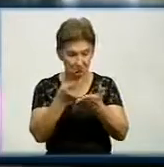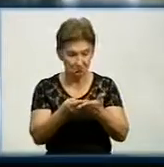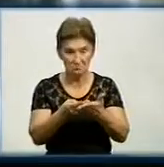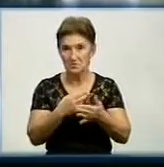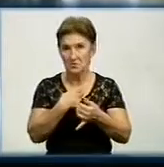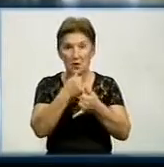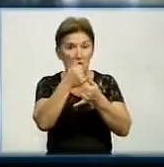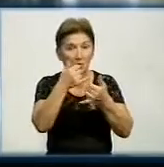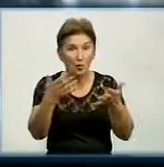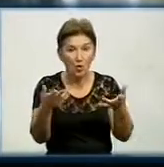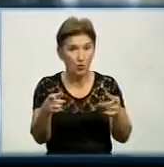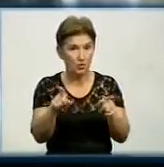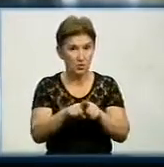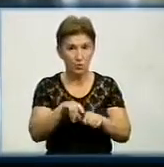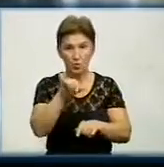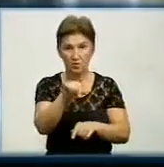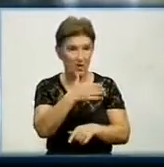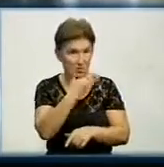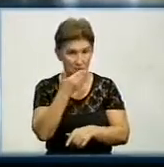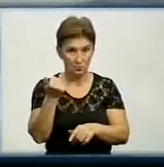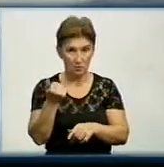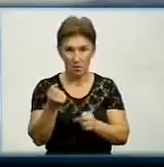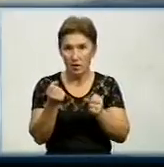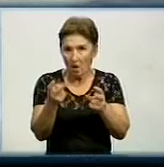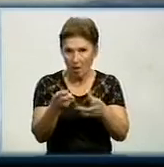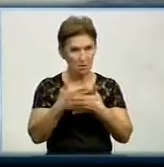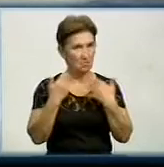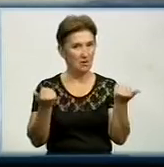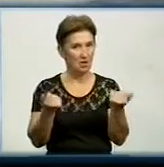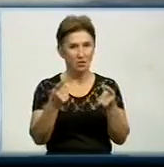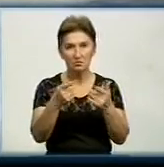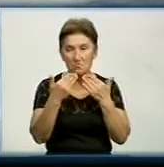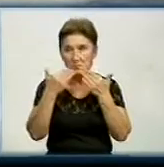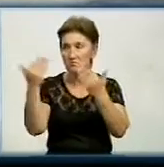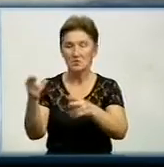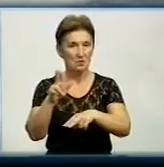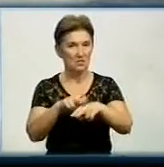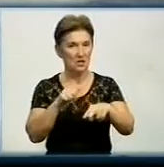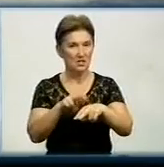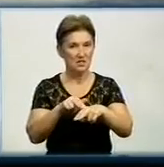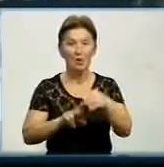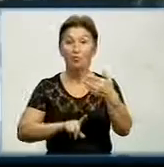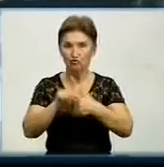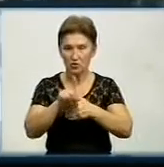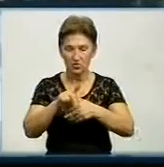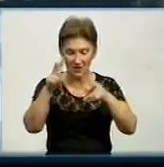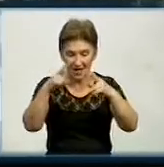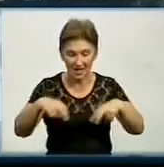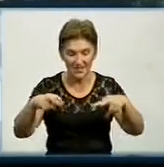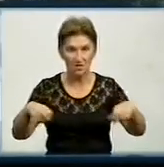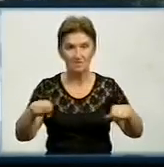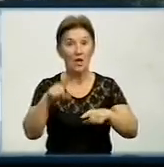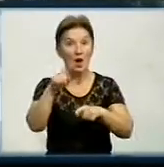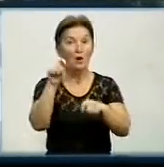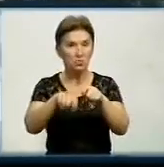можу вам видати таку суму, так як у вас її немає. Його немає. Чоловік звернувся до міліції, почалося розслідування. Правоохоронці перевірили